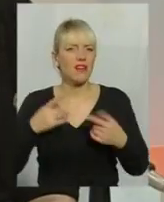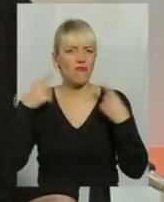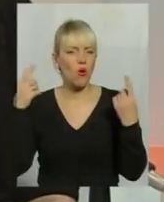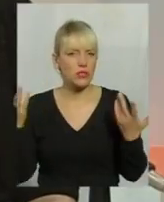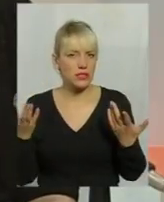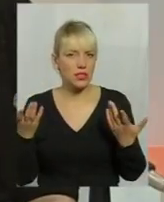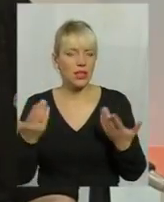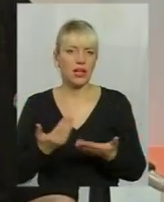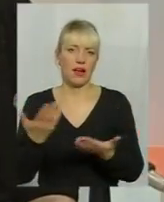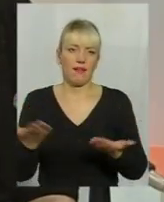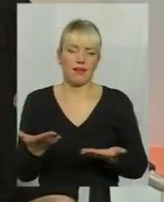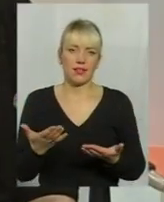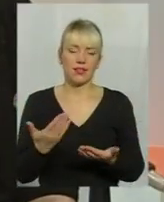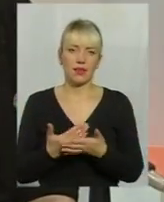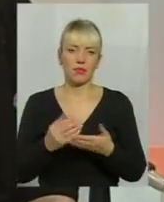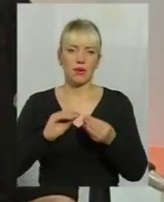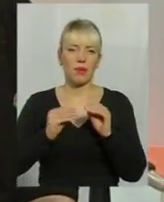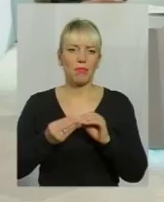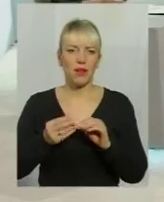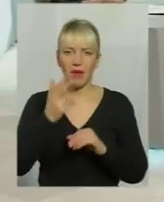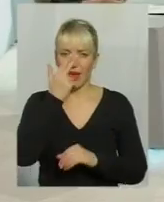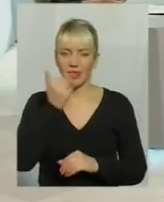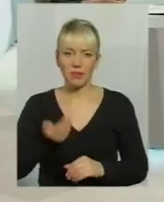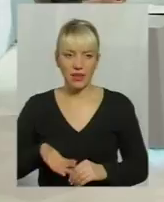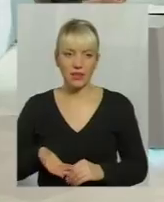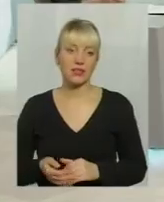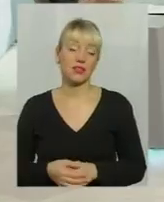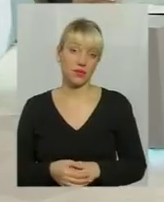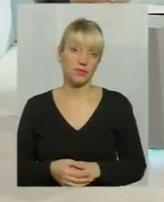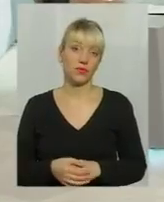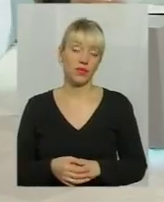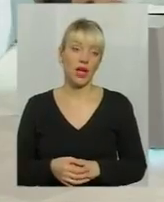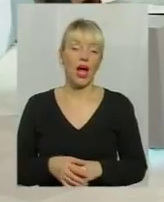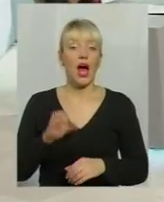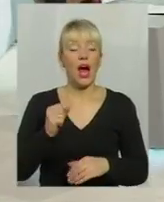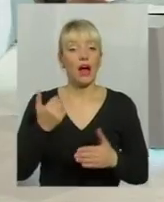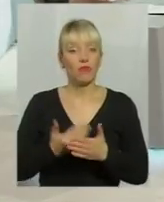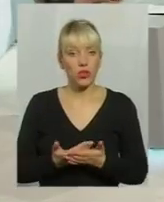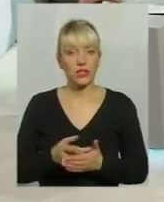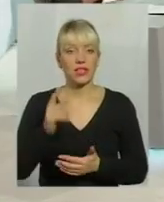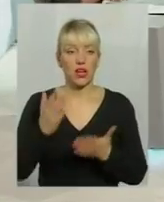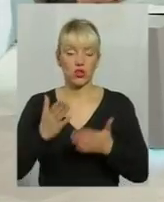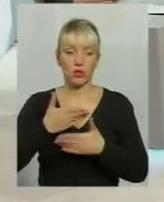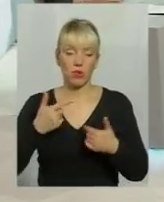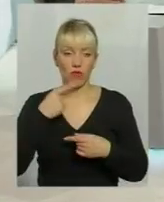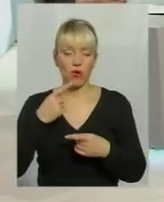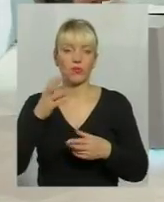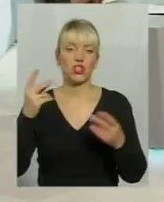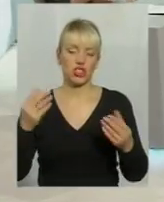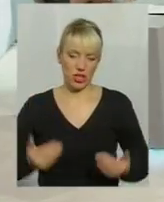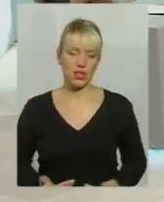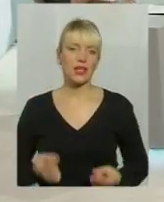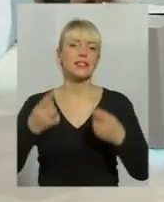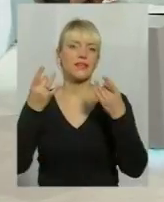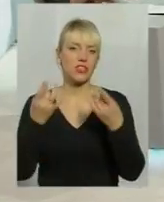якісь проблеми адаптації. Але все ж таки, якщо ми беремо життя звичайної людини, нас